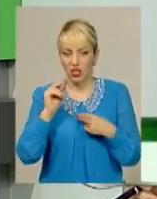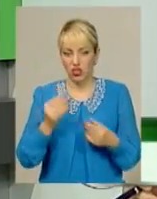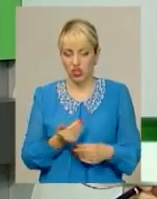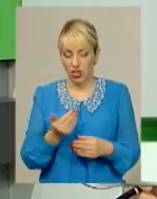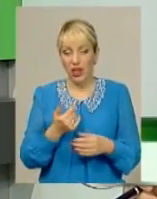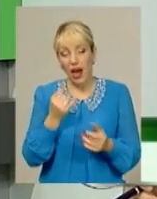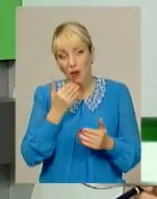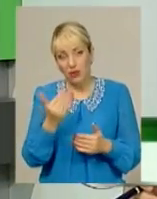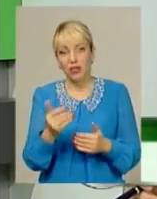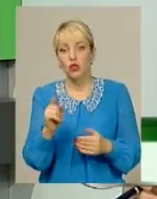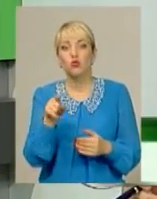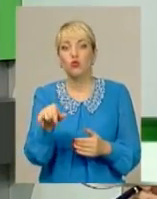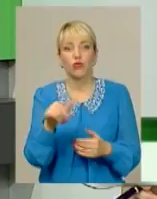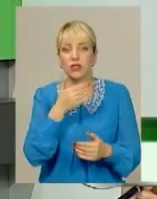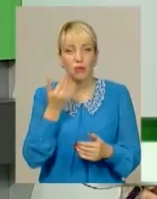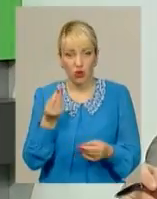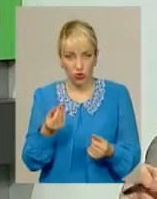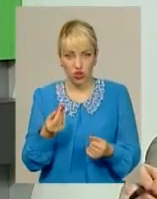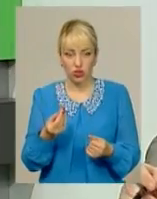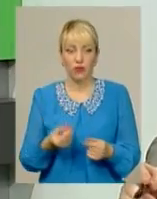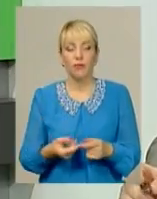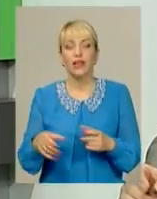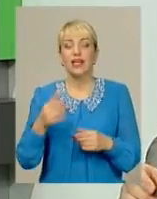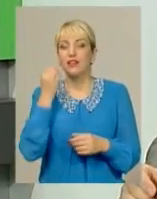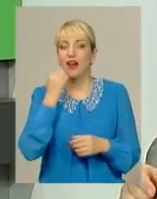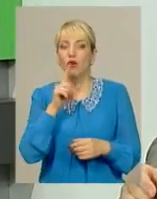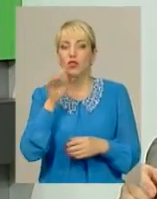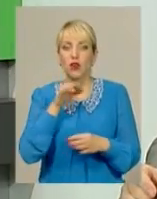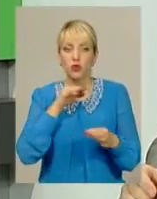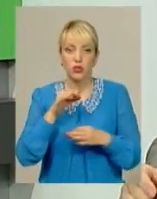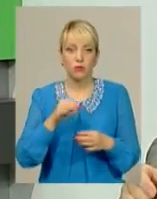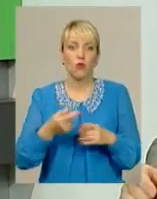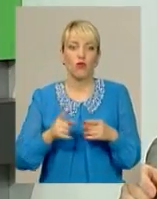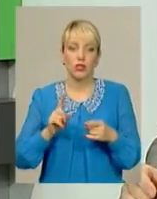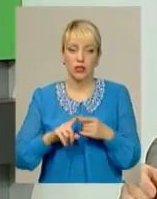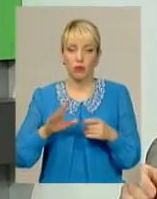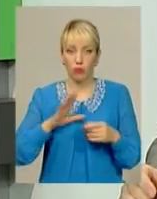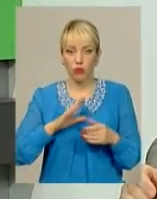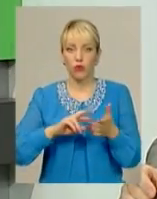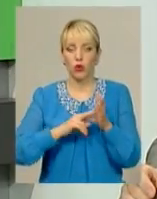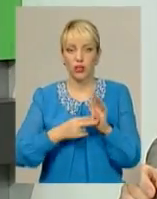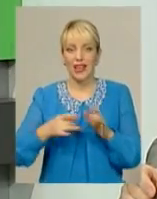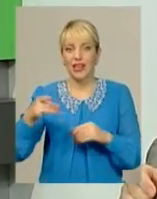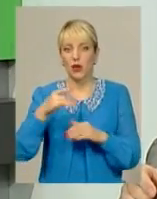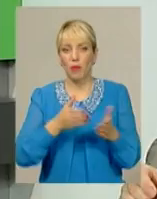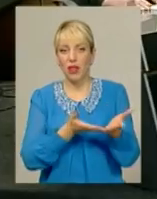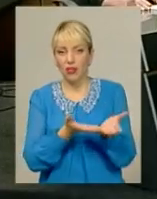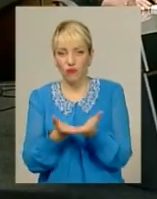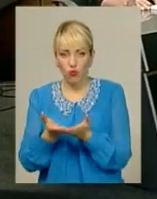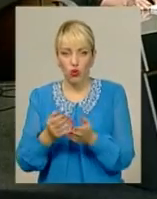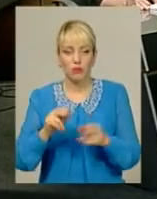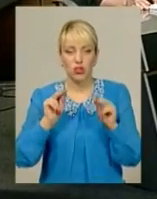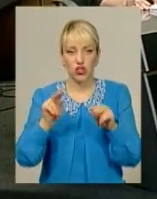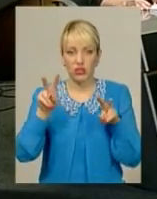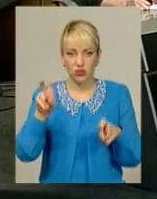людей все залежить? Все залежить тільки від людей. Я дякую вам за розмову. Нагадаю, гостем нашої студії був координатор регіональної платформи «Руху Чесно»